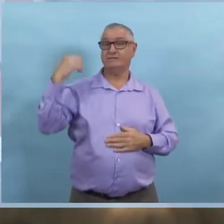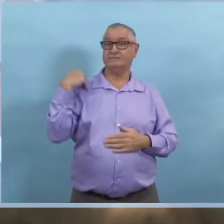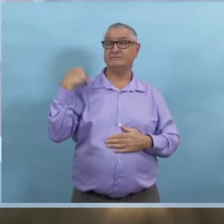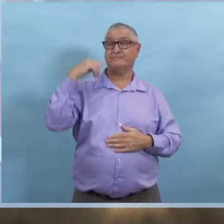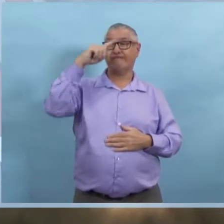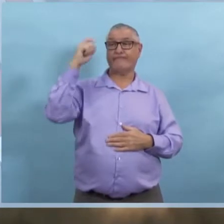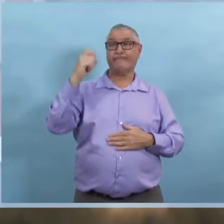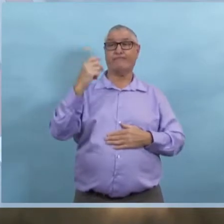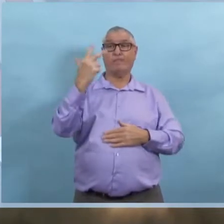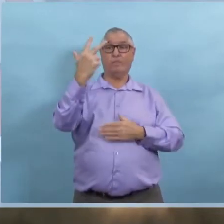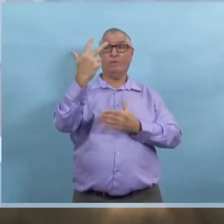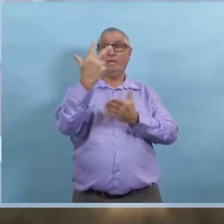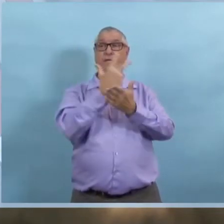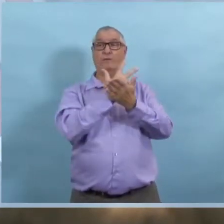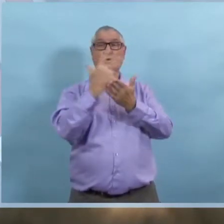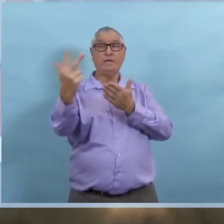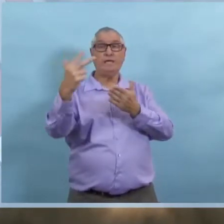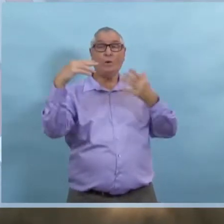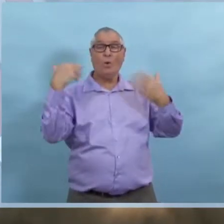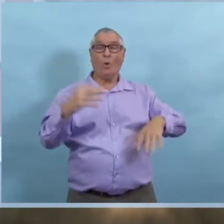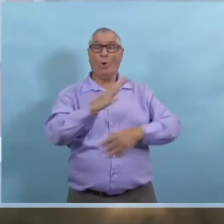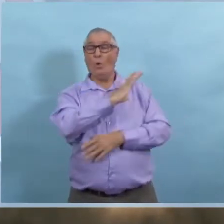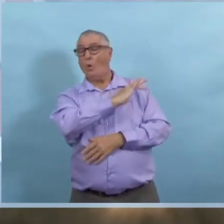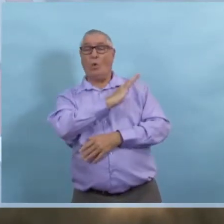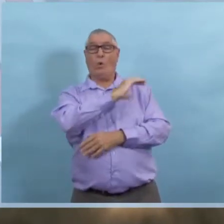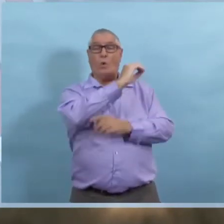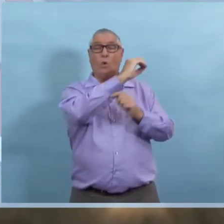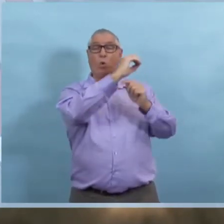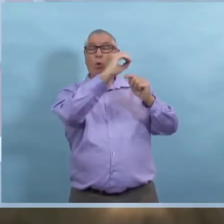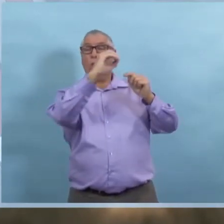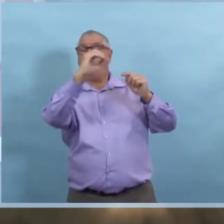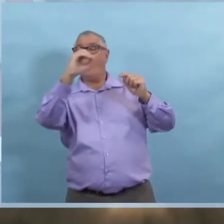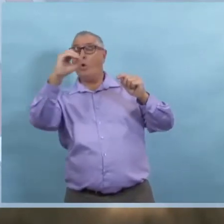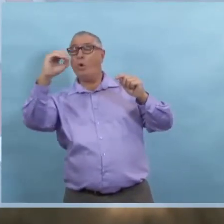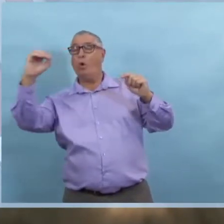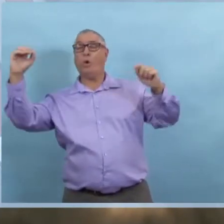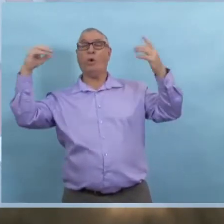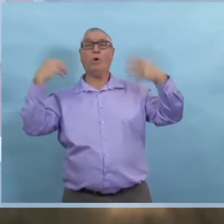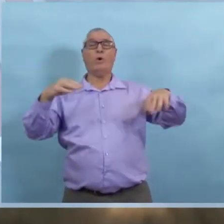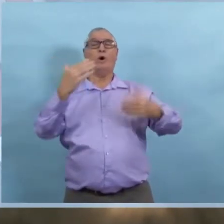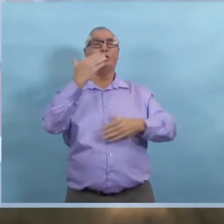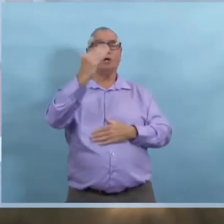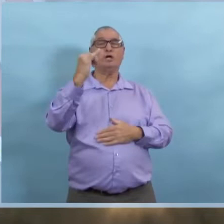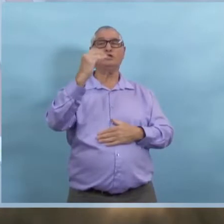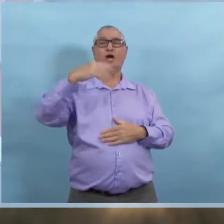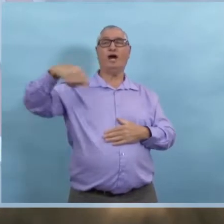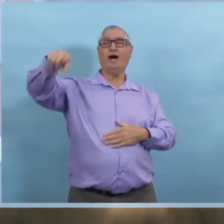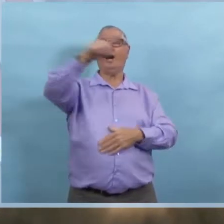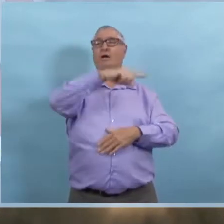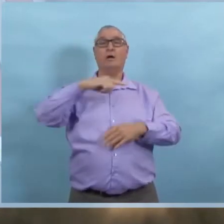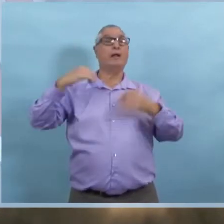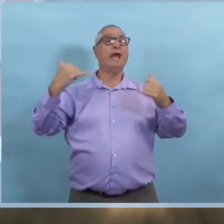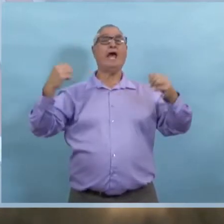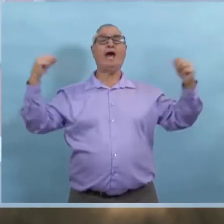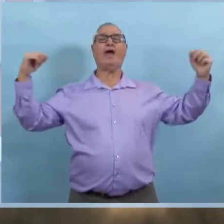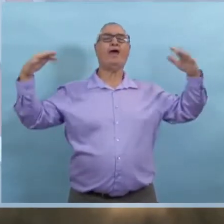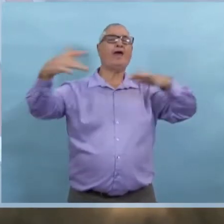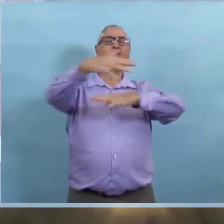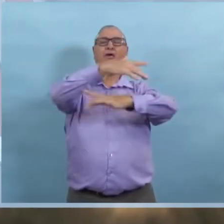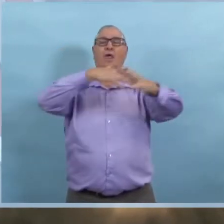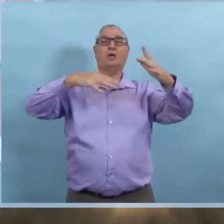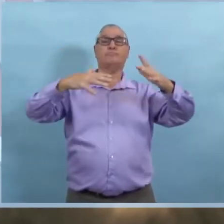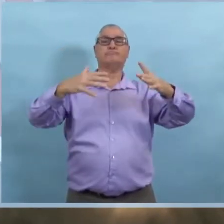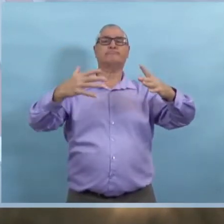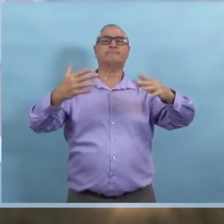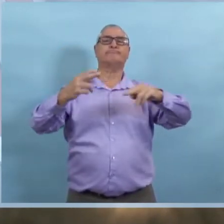Il y en a beaucoup qui se sont plaints qu'il y eu une période de trois semaines où il n a eu aucun nouveau cas. Ça peut paraître un peu bizarre, mais je crois qu'on s'est un peu trop